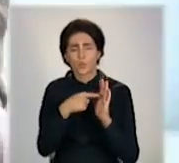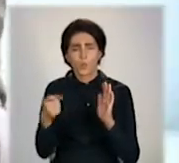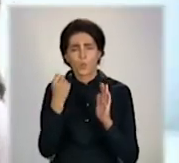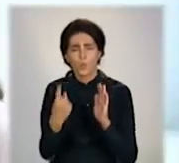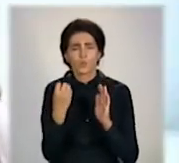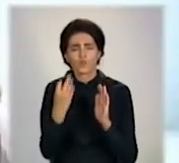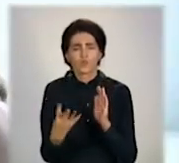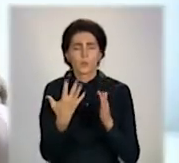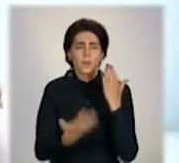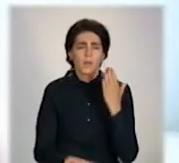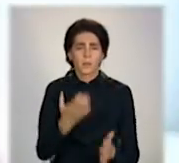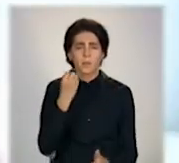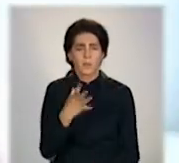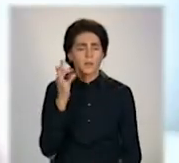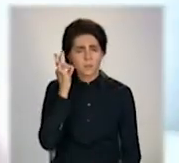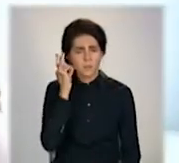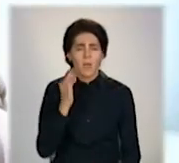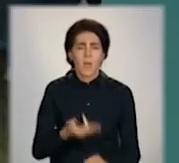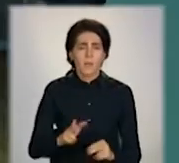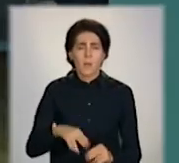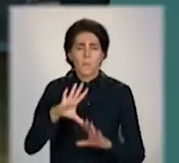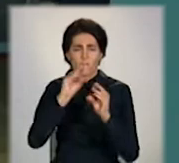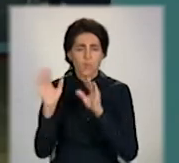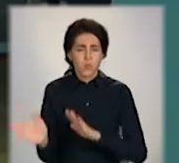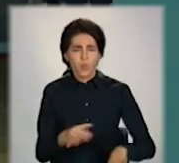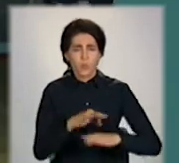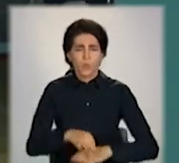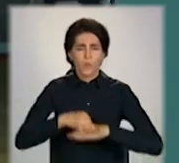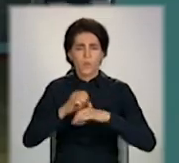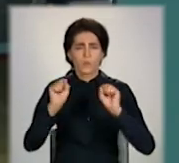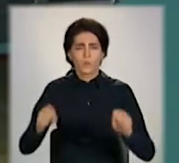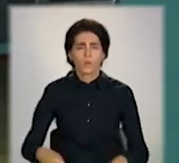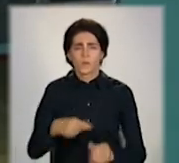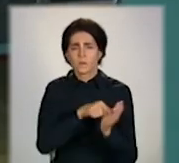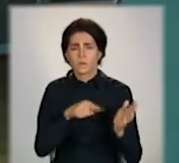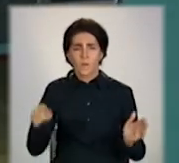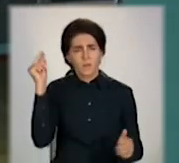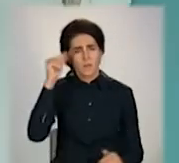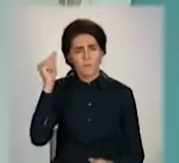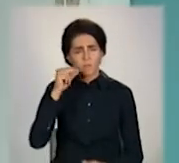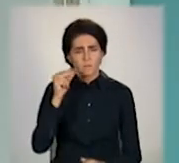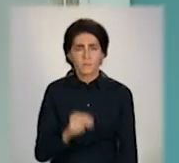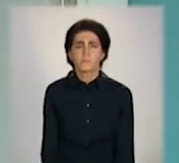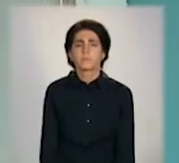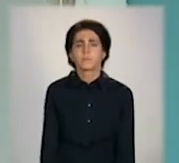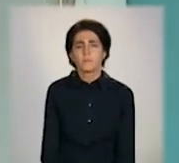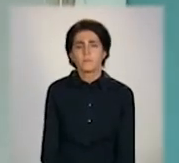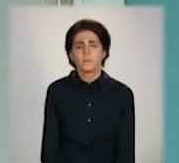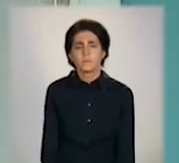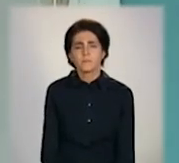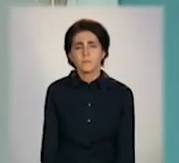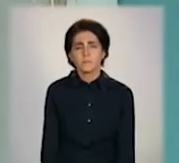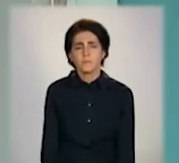14 та 15 років. Проходити його можна протягом всього навчального року. Марія Сільгєєва, Максим